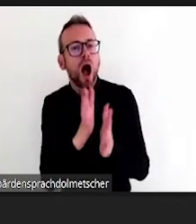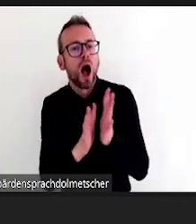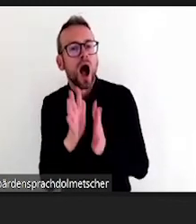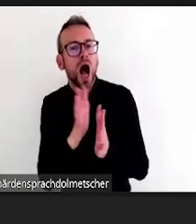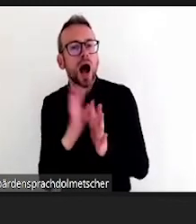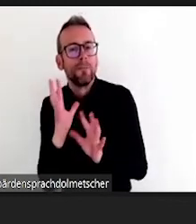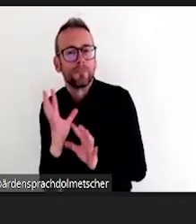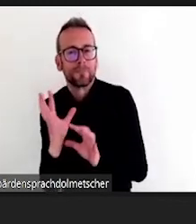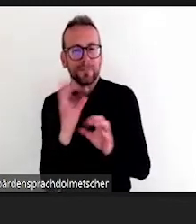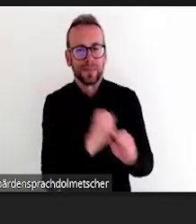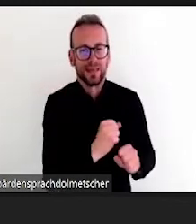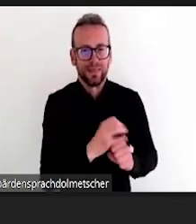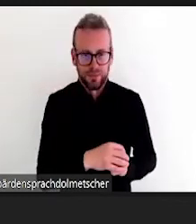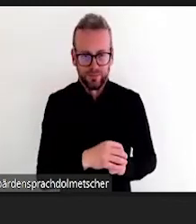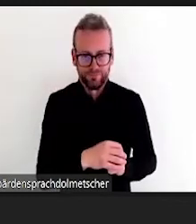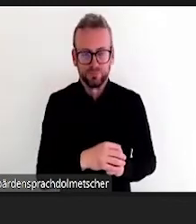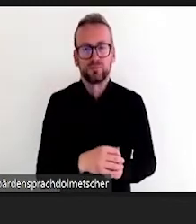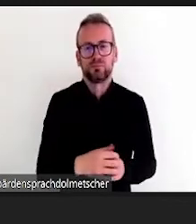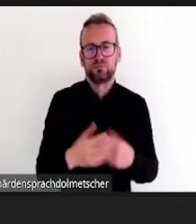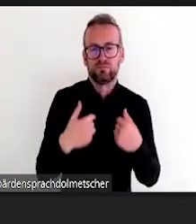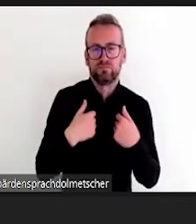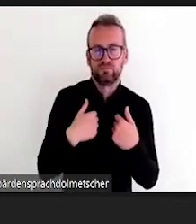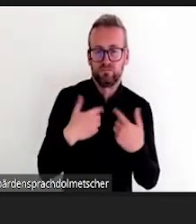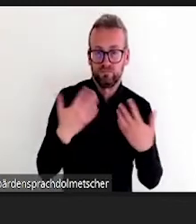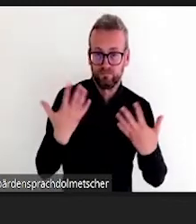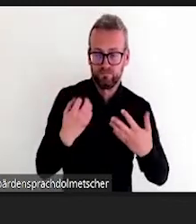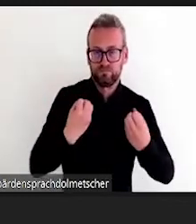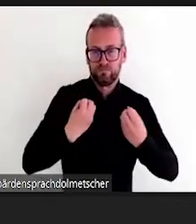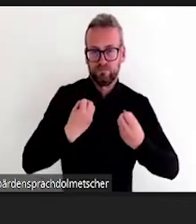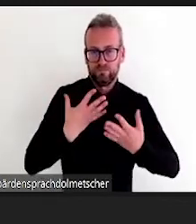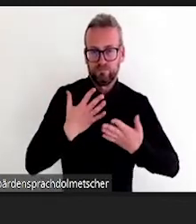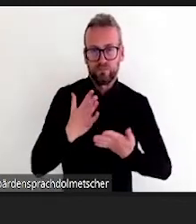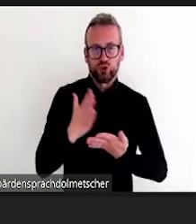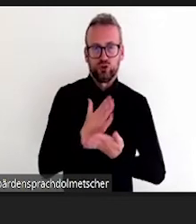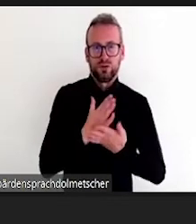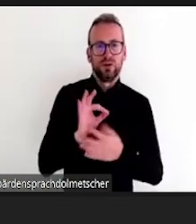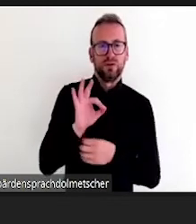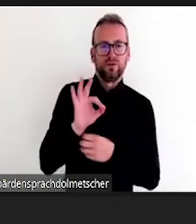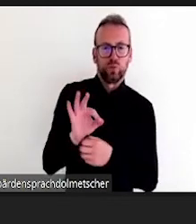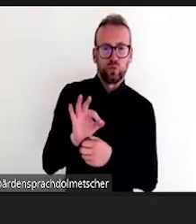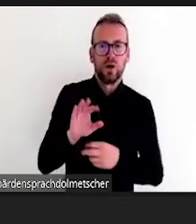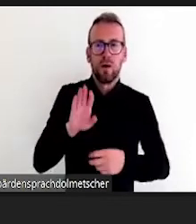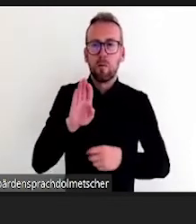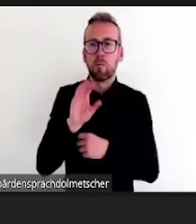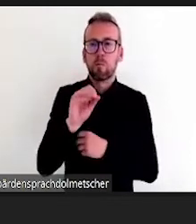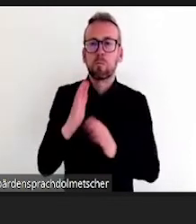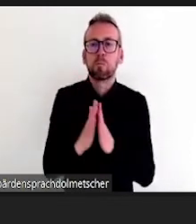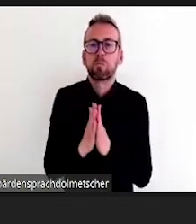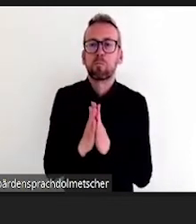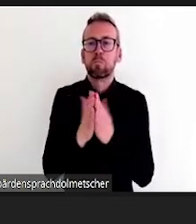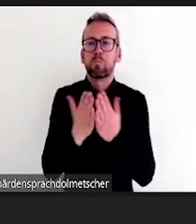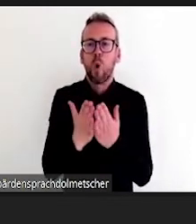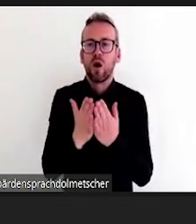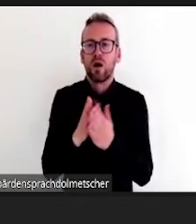sagen, sondern ich fange einfach mal an. Dann sieht man, glaube ich, wo auch so ein bisschen das Potenzial des Mediums drin liegt.